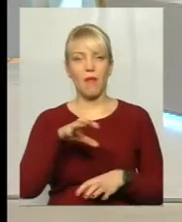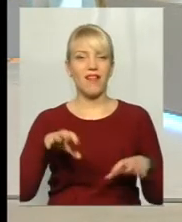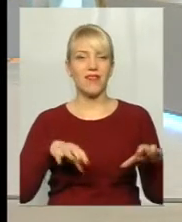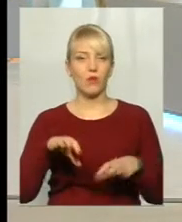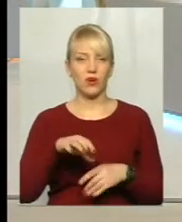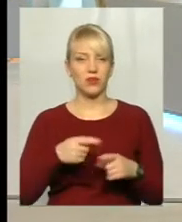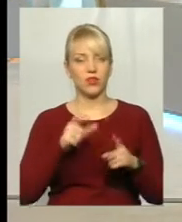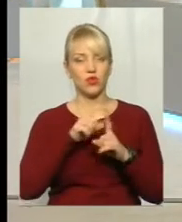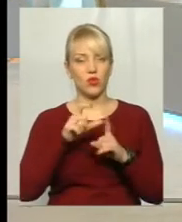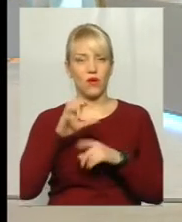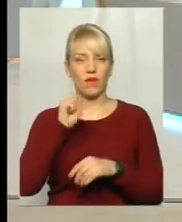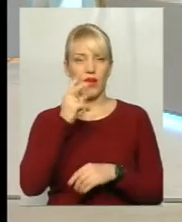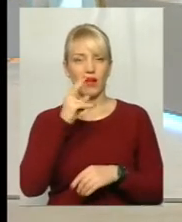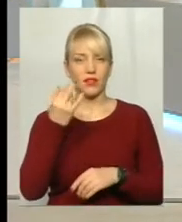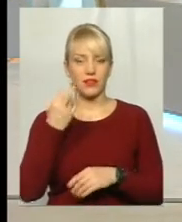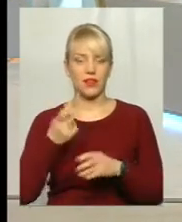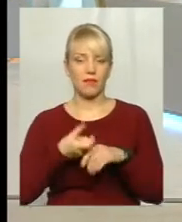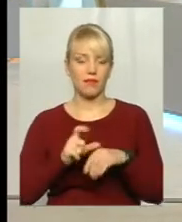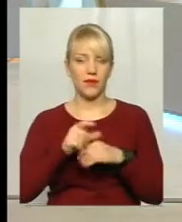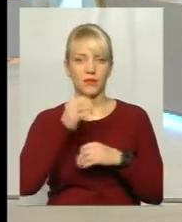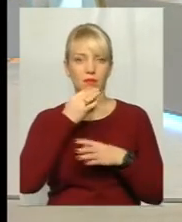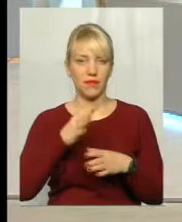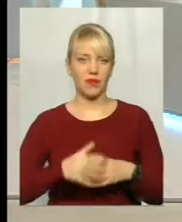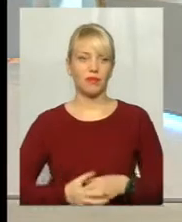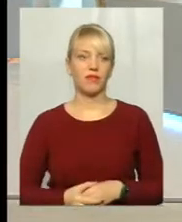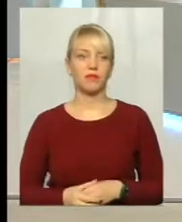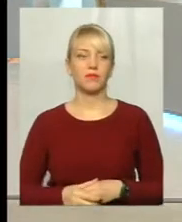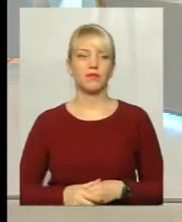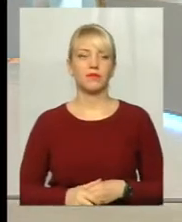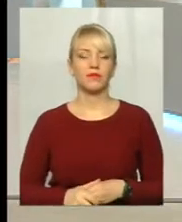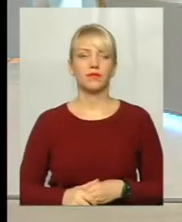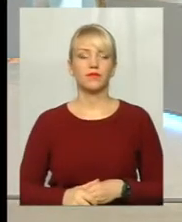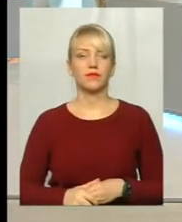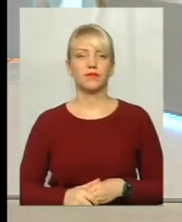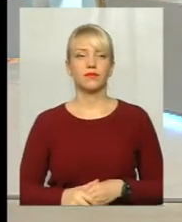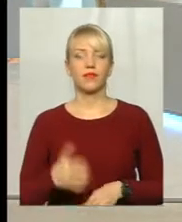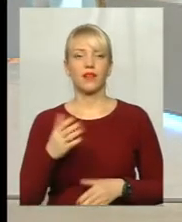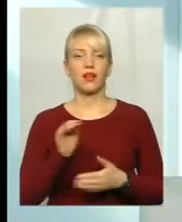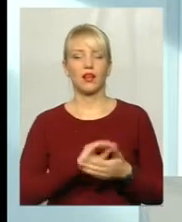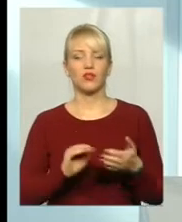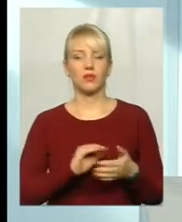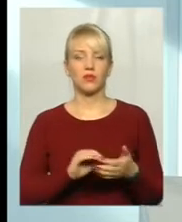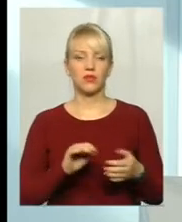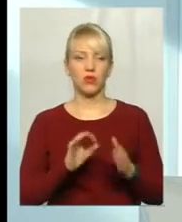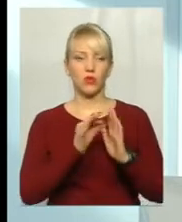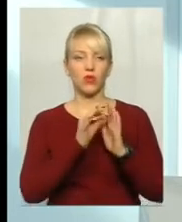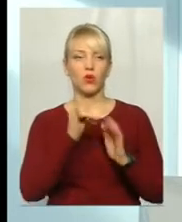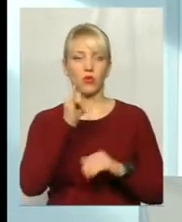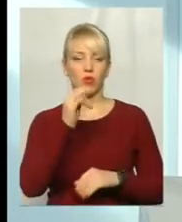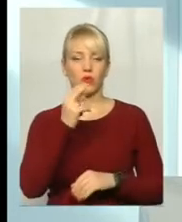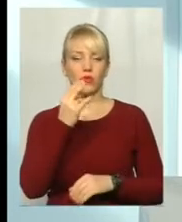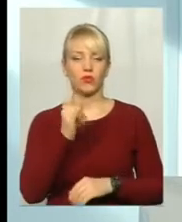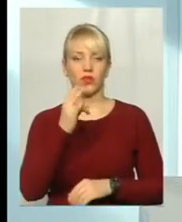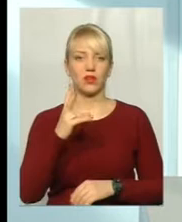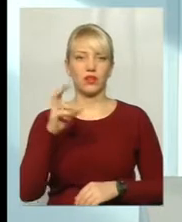«акція» теж є більш привабливим, ніж просто, якщо написати просто «оцінка». На жаль, щось є